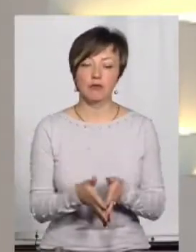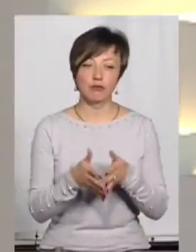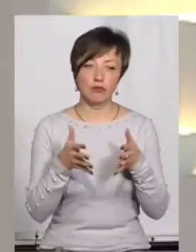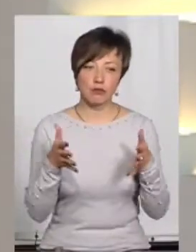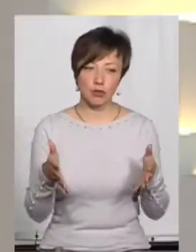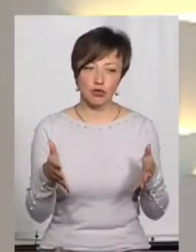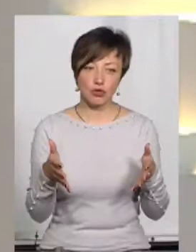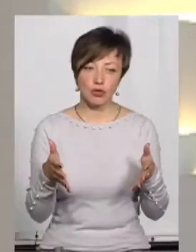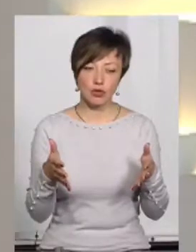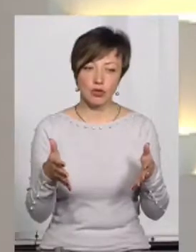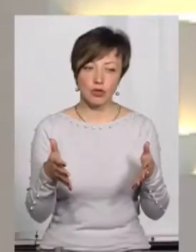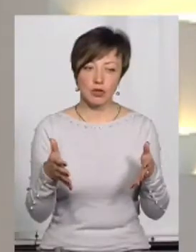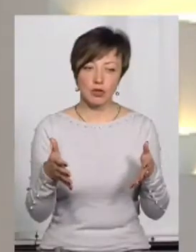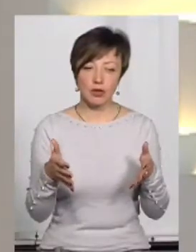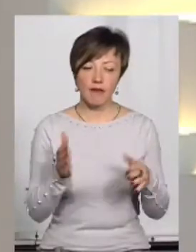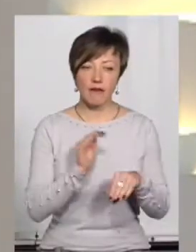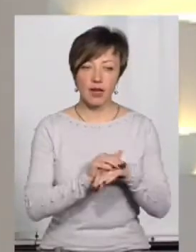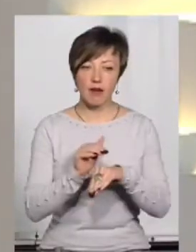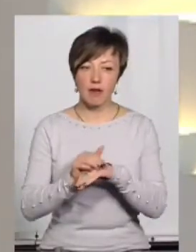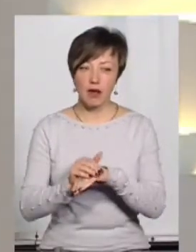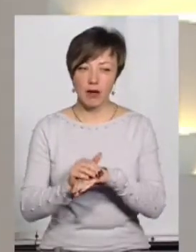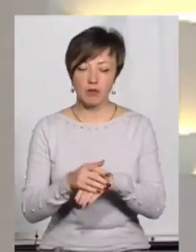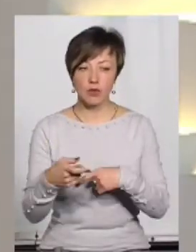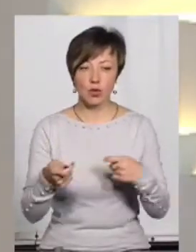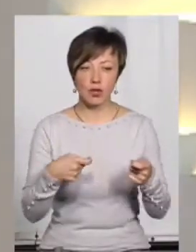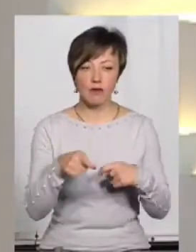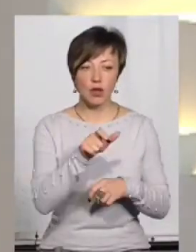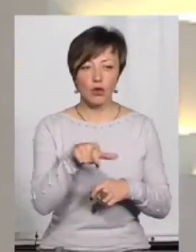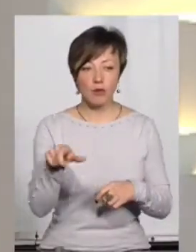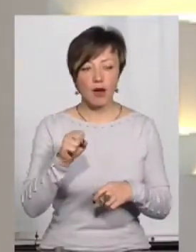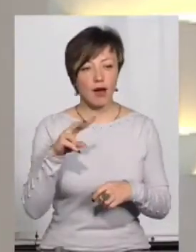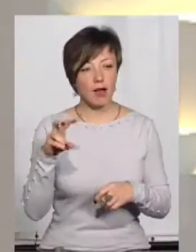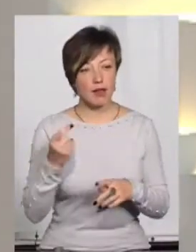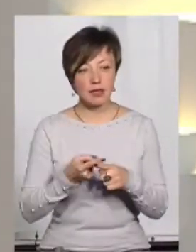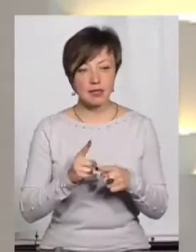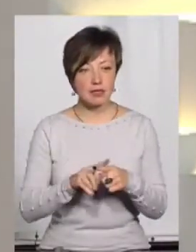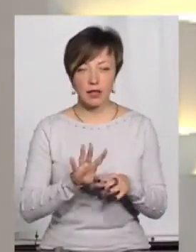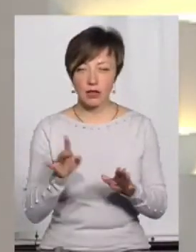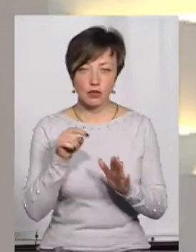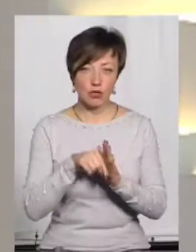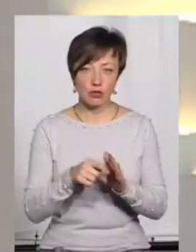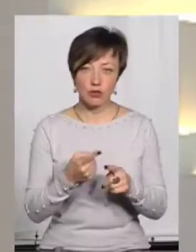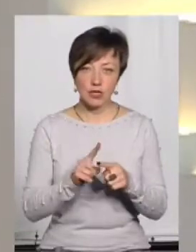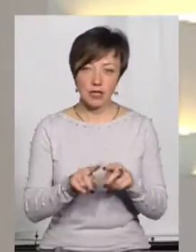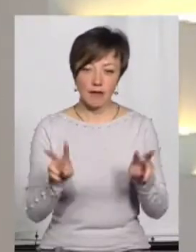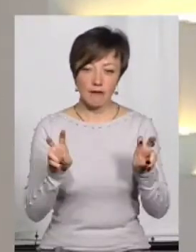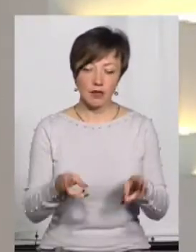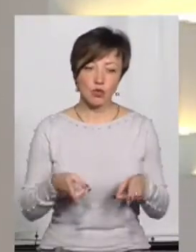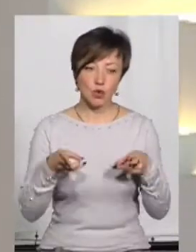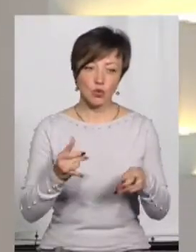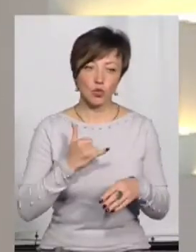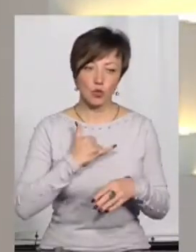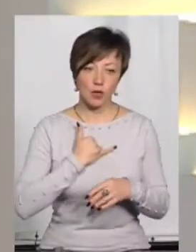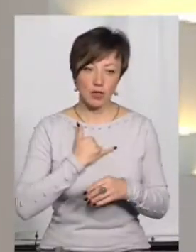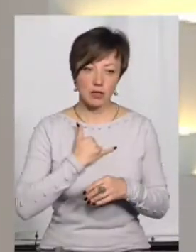цитата, з кожним роком ми все більше виявляємо у факті в торгівлі людьми, але це не свідчить про те, що цей вид злочинів у нас